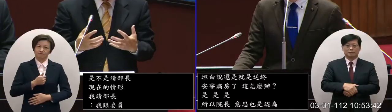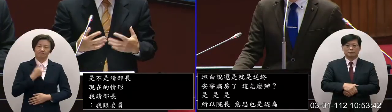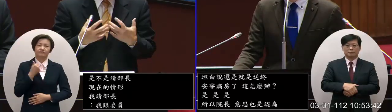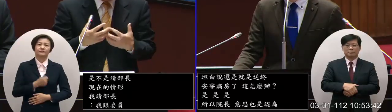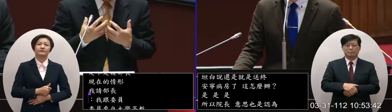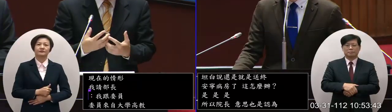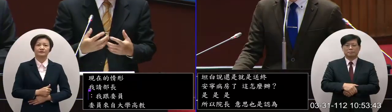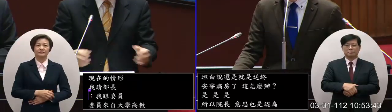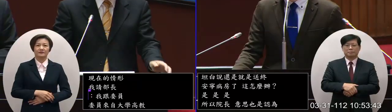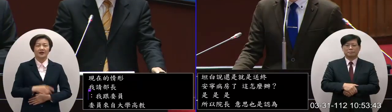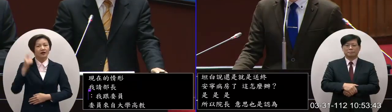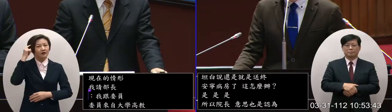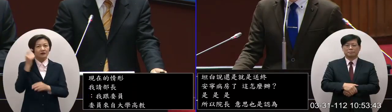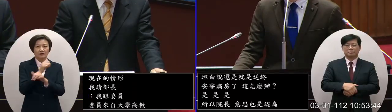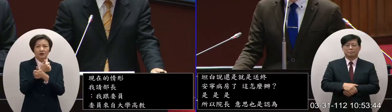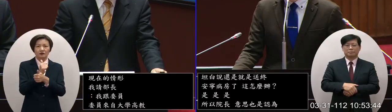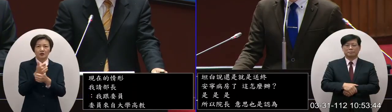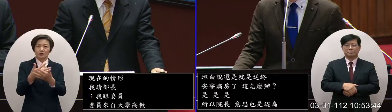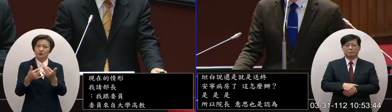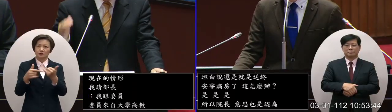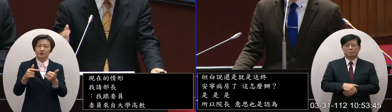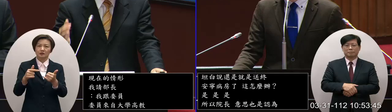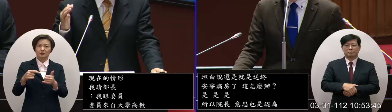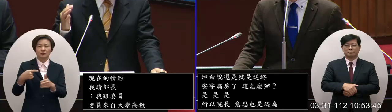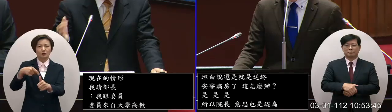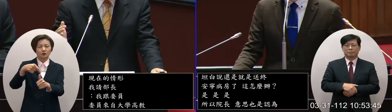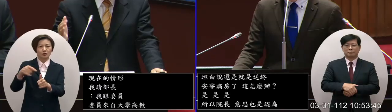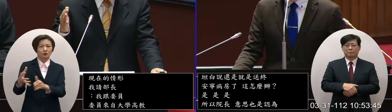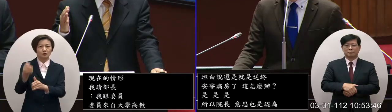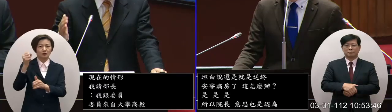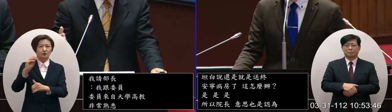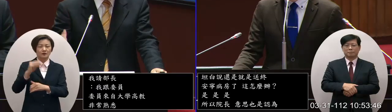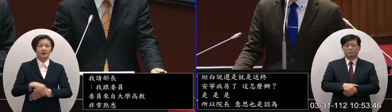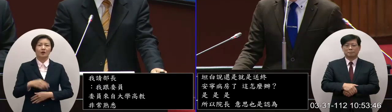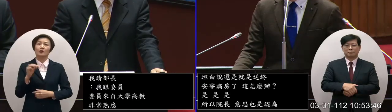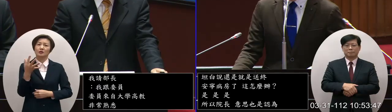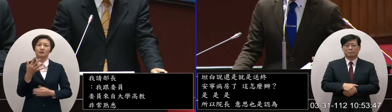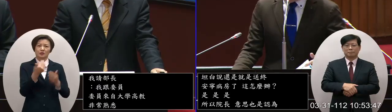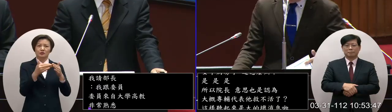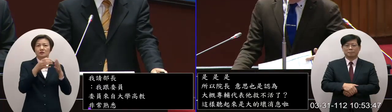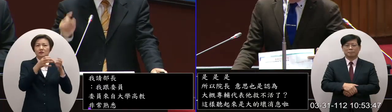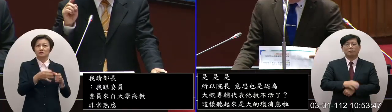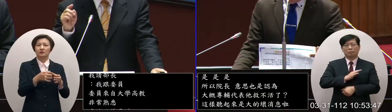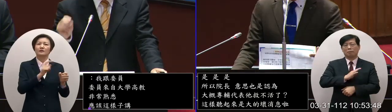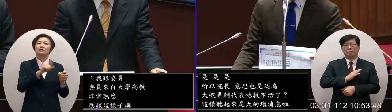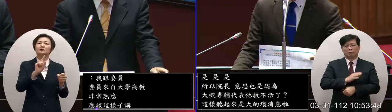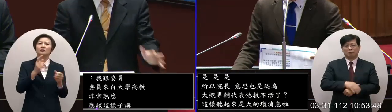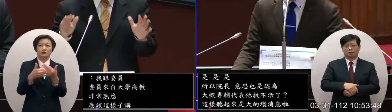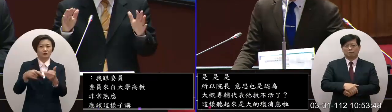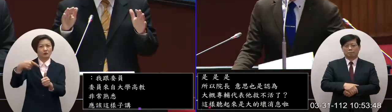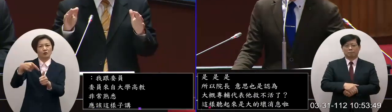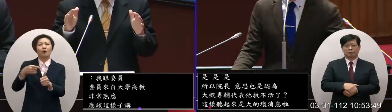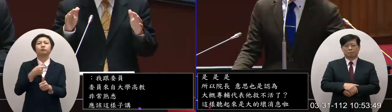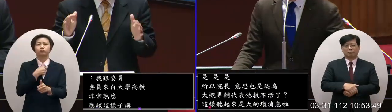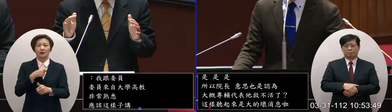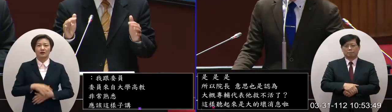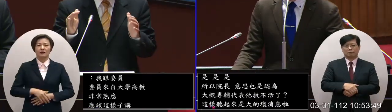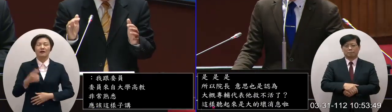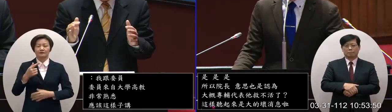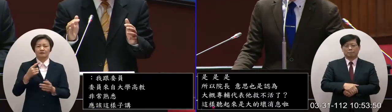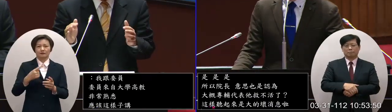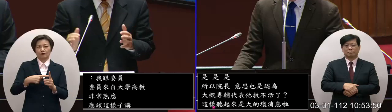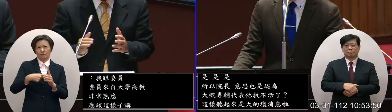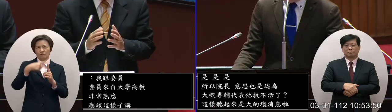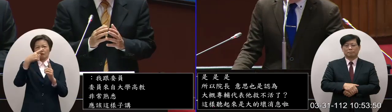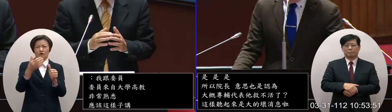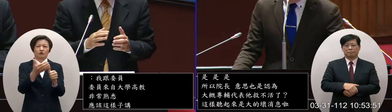我想最重要我們還是要考慮學生受教權益因為畢竟辦學校就是要學生受教我想這應該是最高的核心